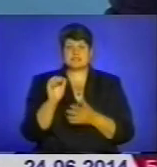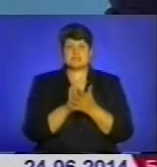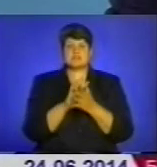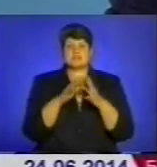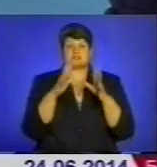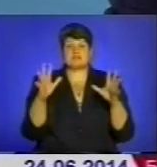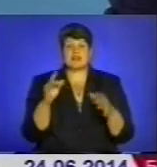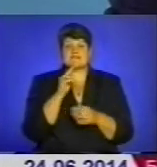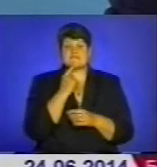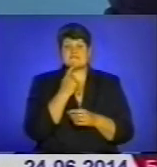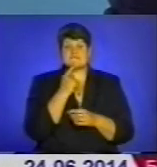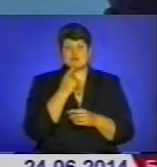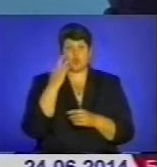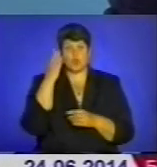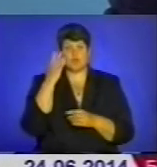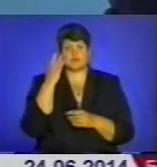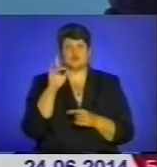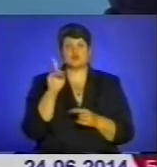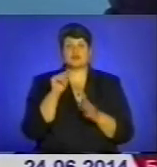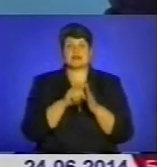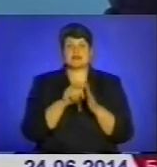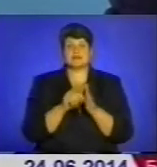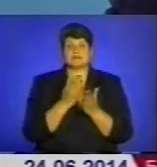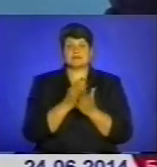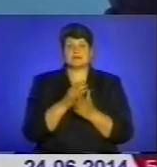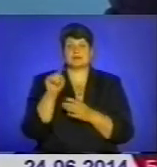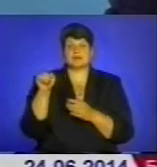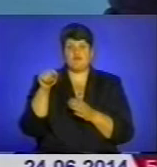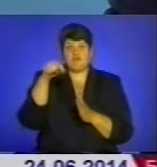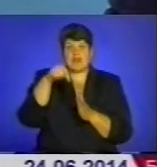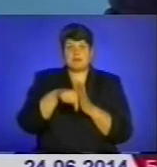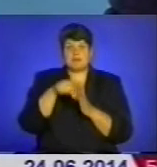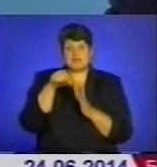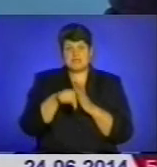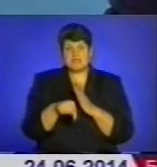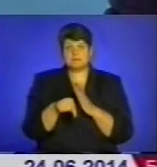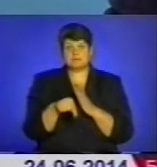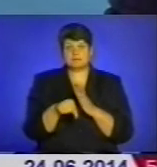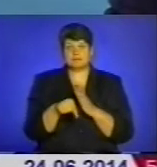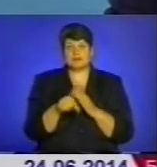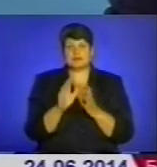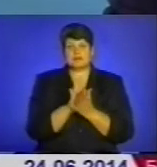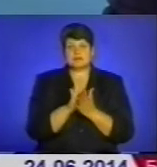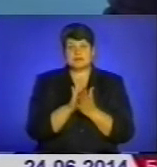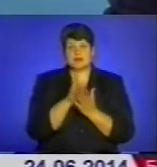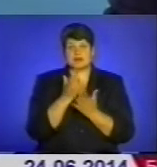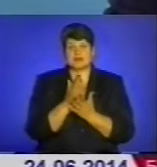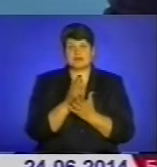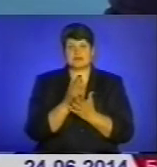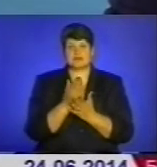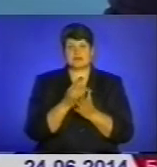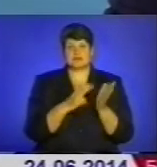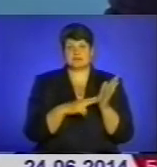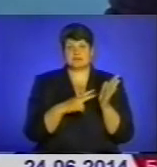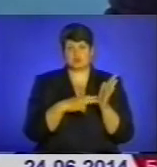напевно, важко уявити, що тільки там не знаходиться в глибині, в товщі є сміття, яке накопичилося 1977